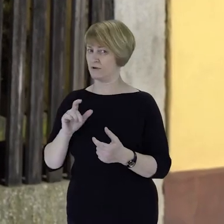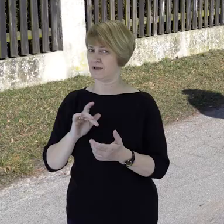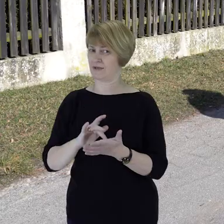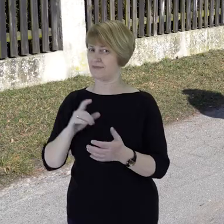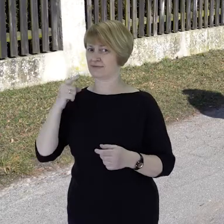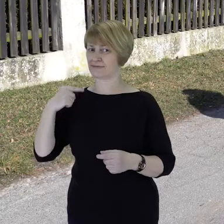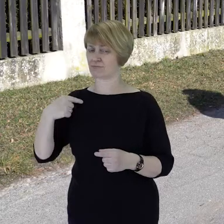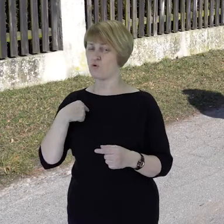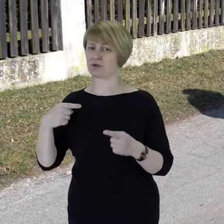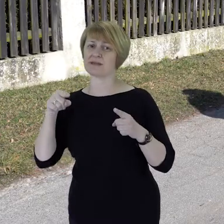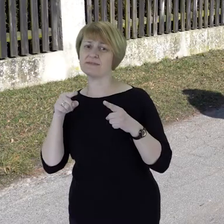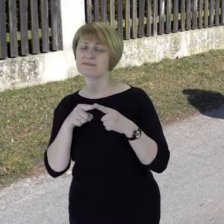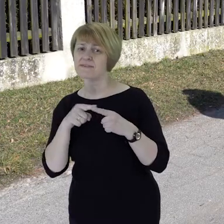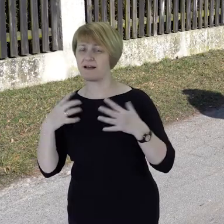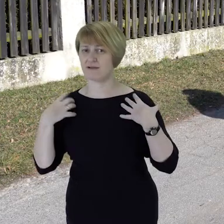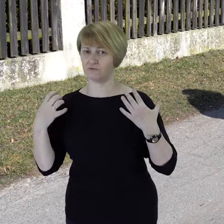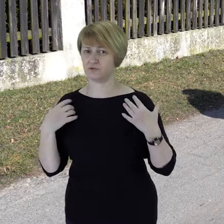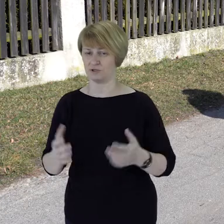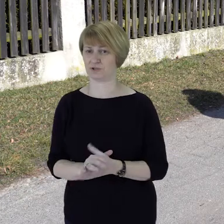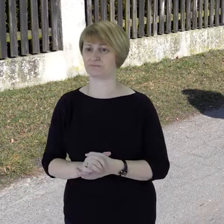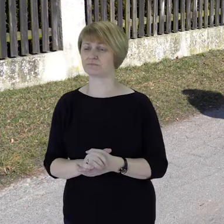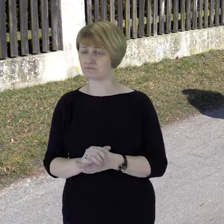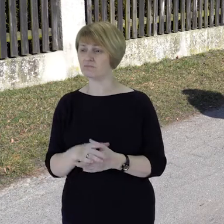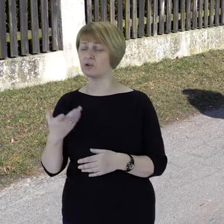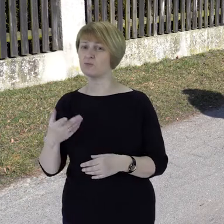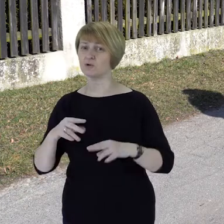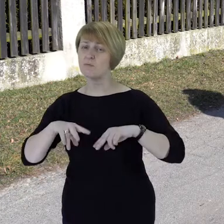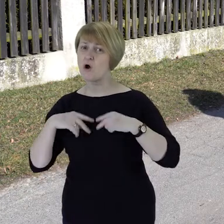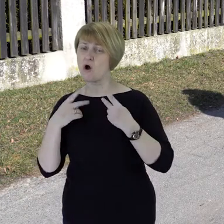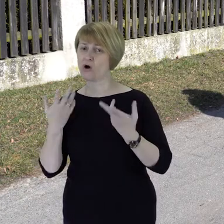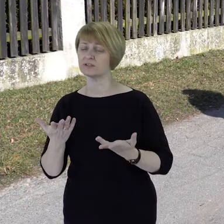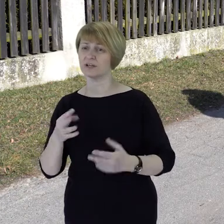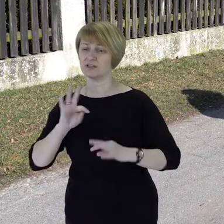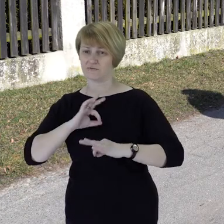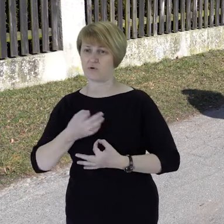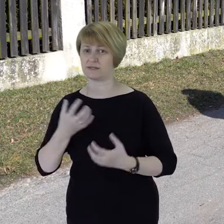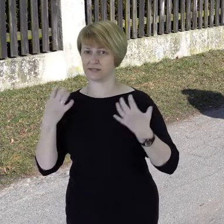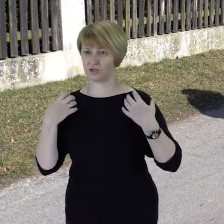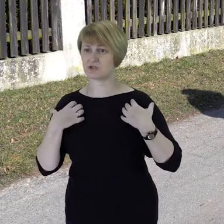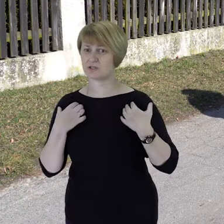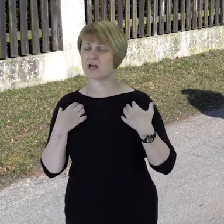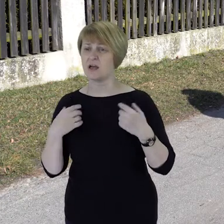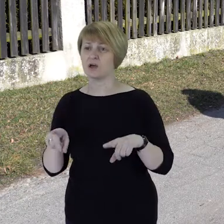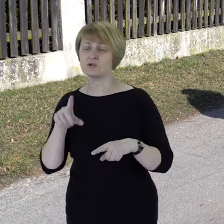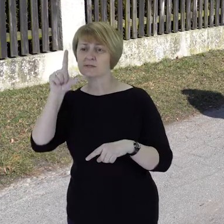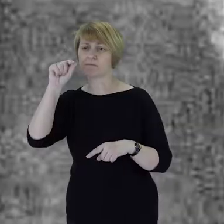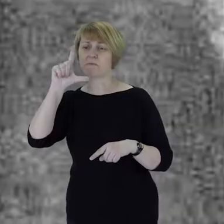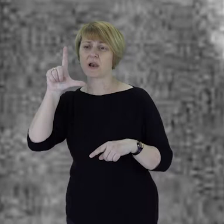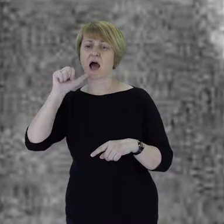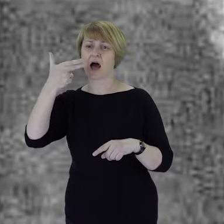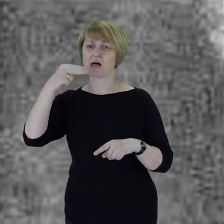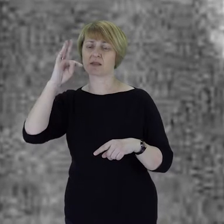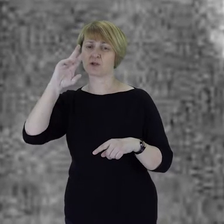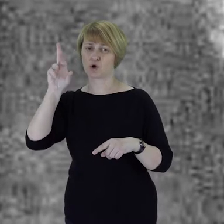życiu. Często zapłacili za to życiem i taką właśnie tragiczną postacią jest Władysław Planetorz.